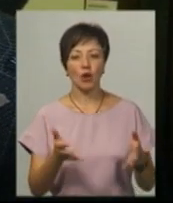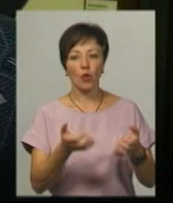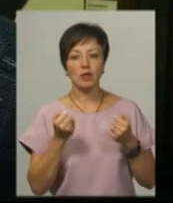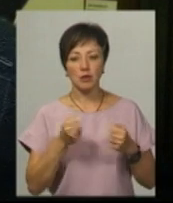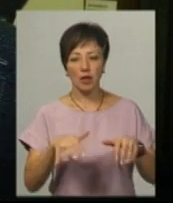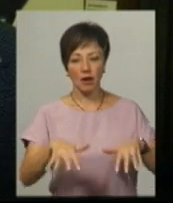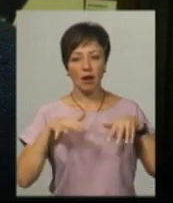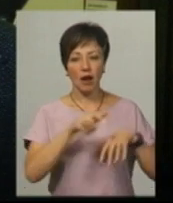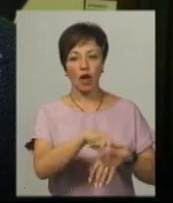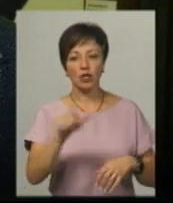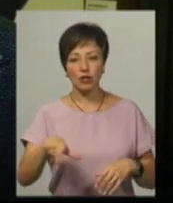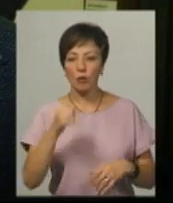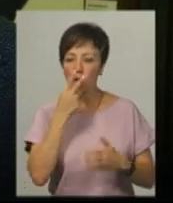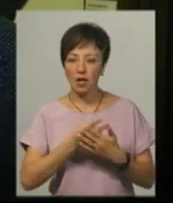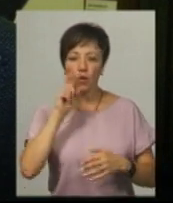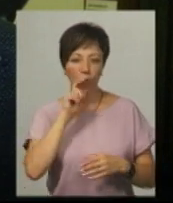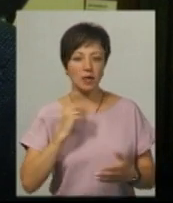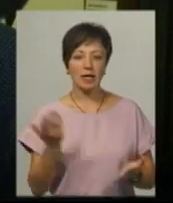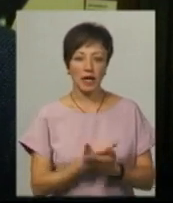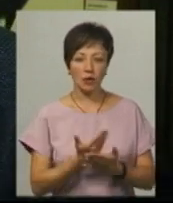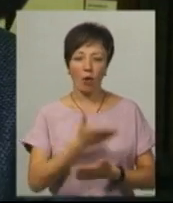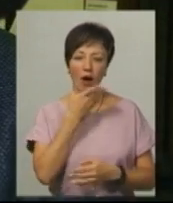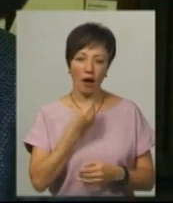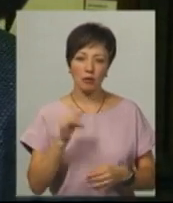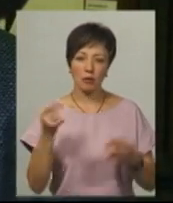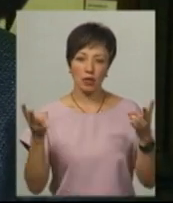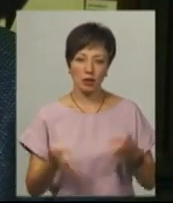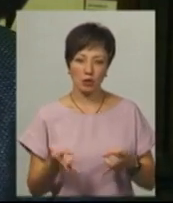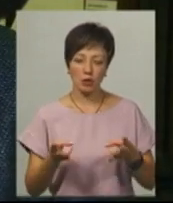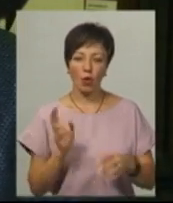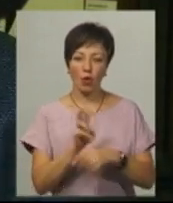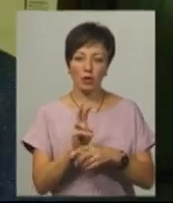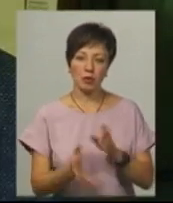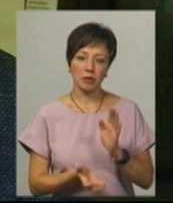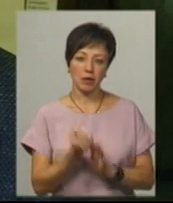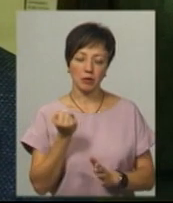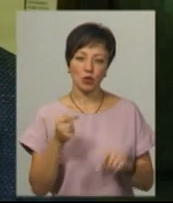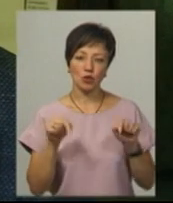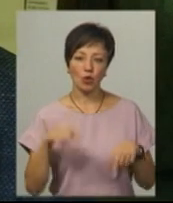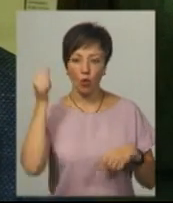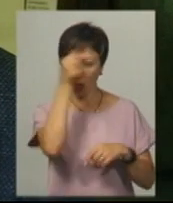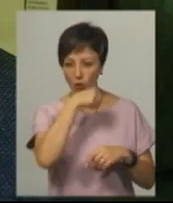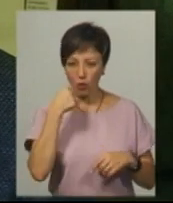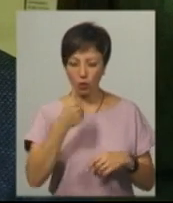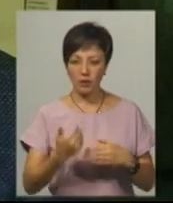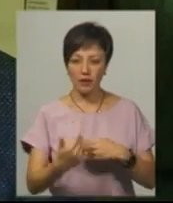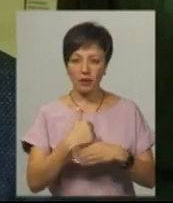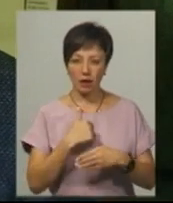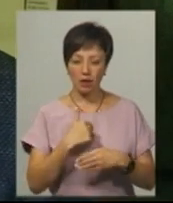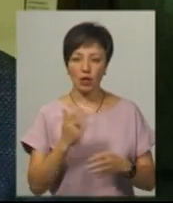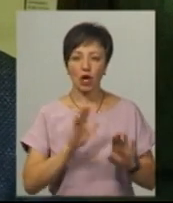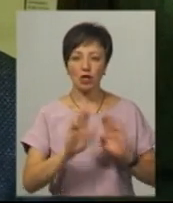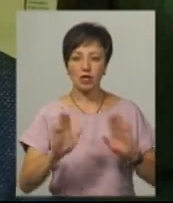глядачів і показати їм, що українське кіно гарне і потрібно на нього ходити і підтримувати. Цього року до нас завітають